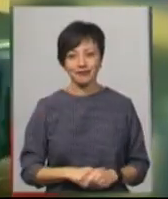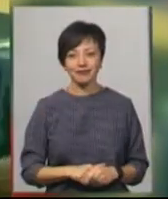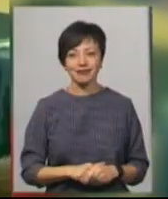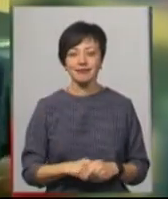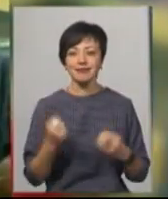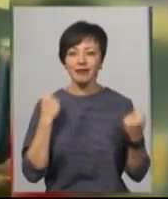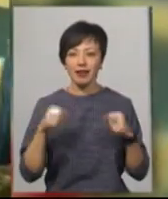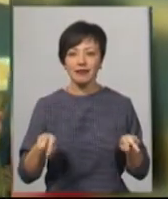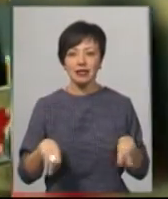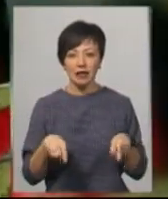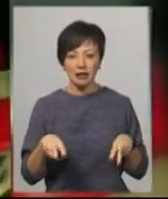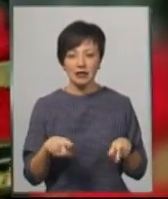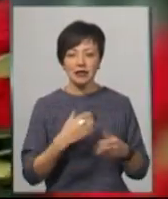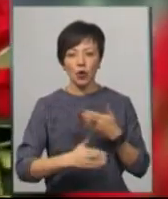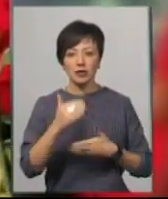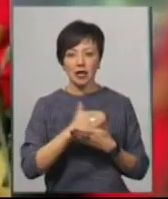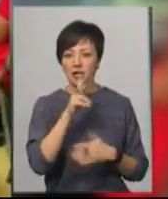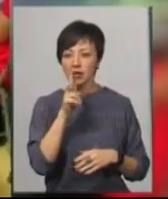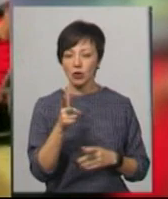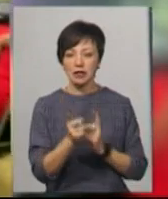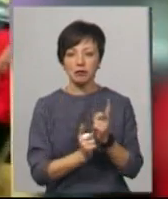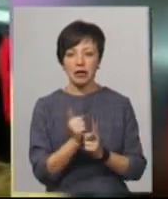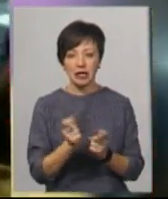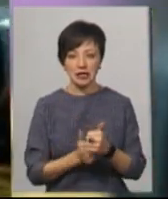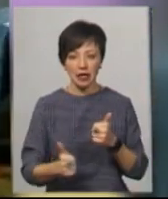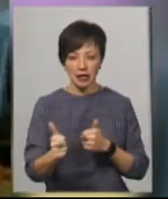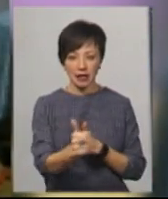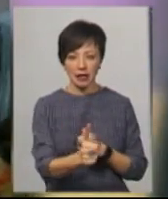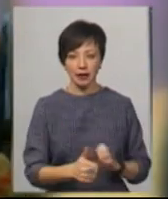спортивних танцях, каже Анна Огонь, за останні три роки змінилися лідери.